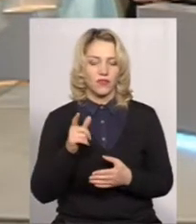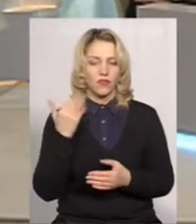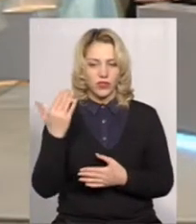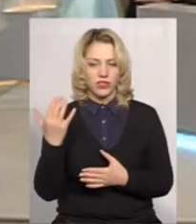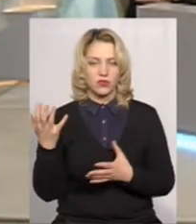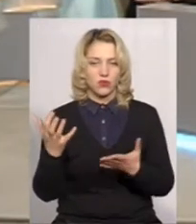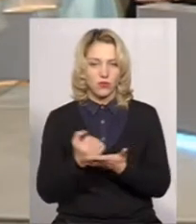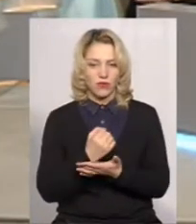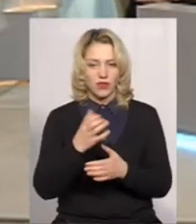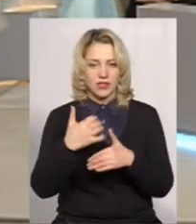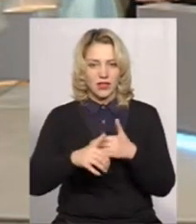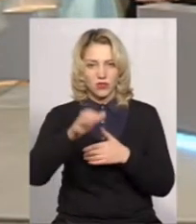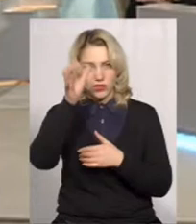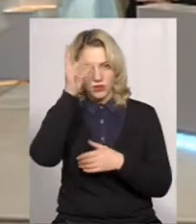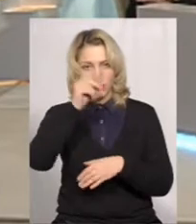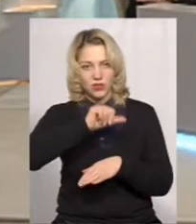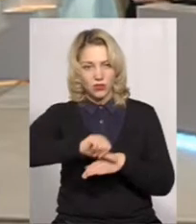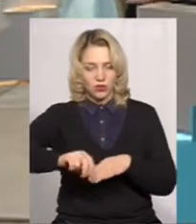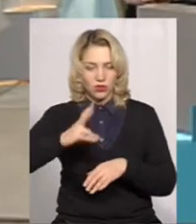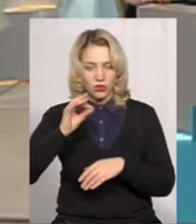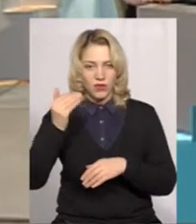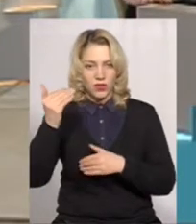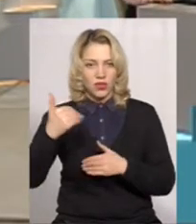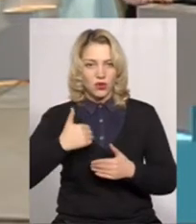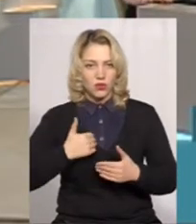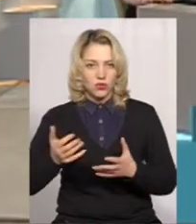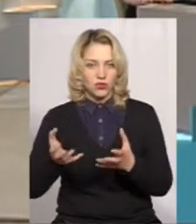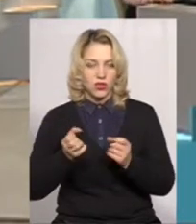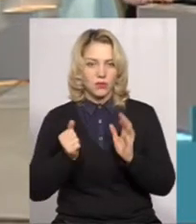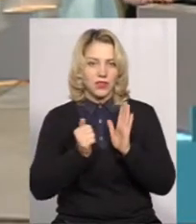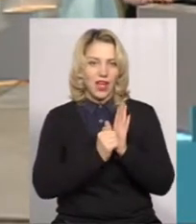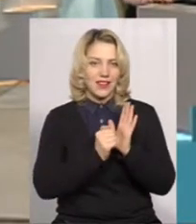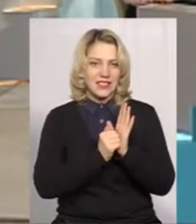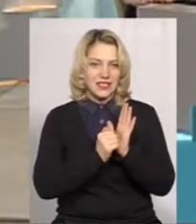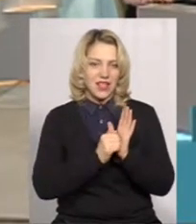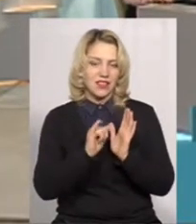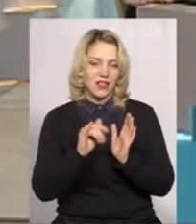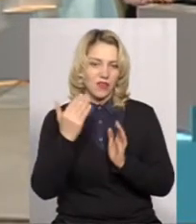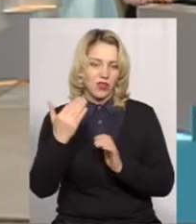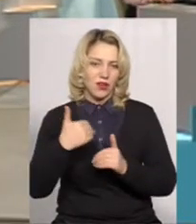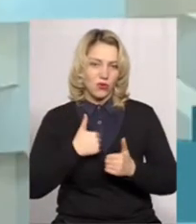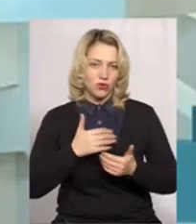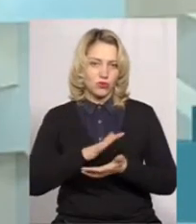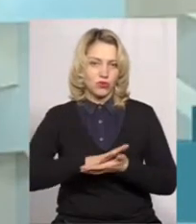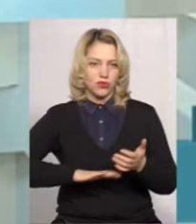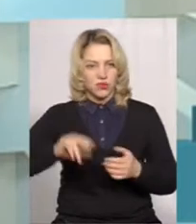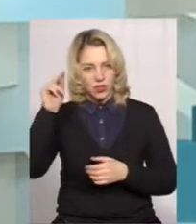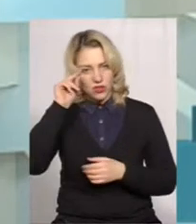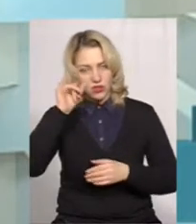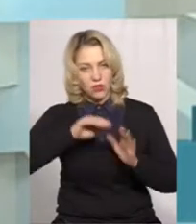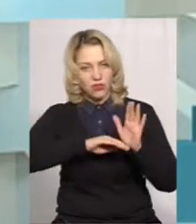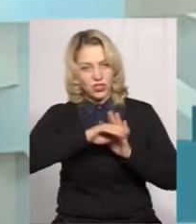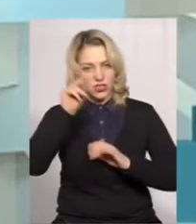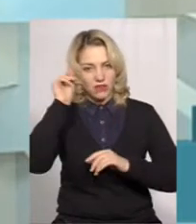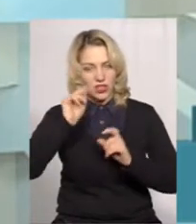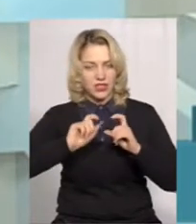середню освіту за кордоном, але вони хочуть отримати атестат і вони хочуть продовжити навчання в вищих навчальних